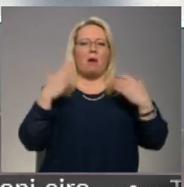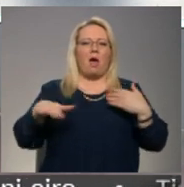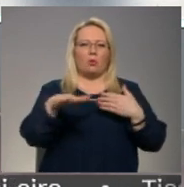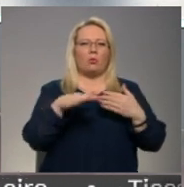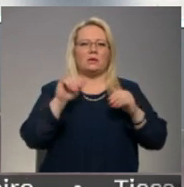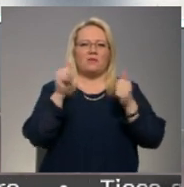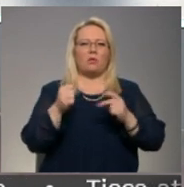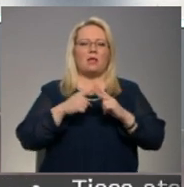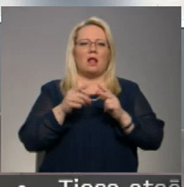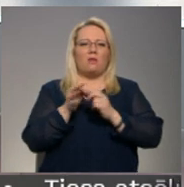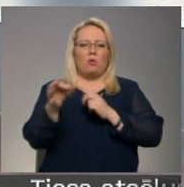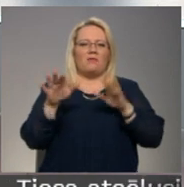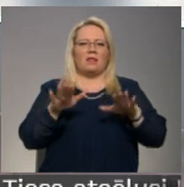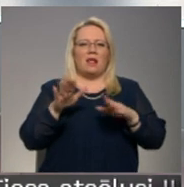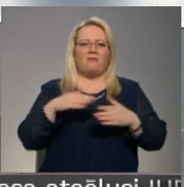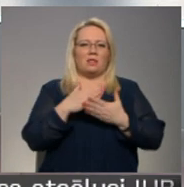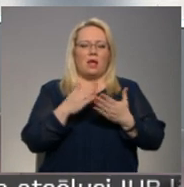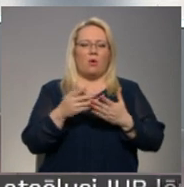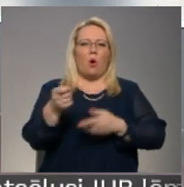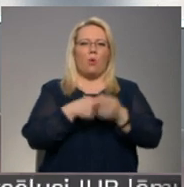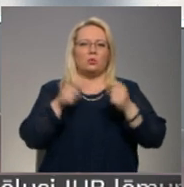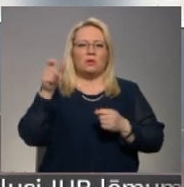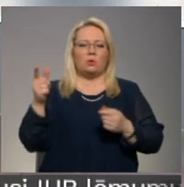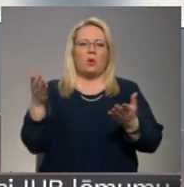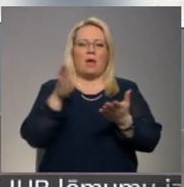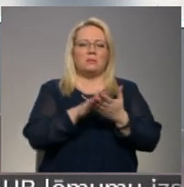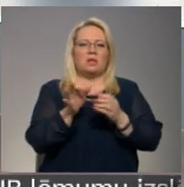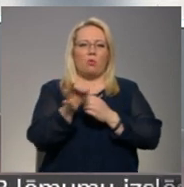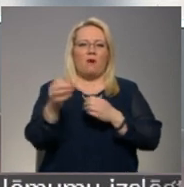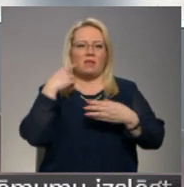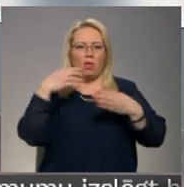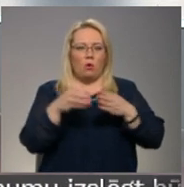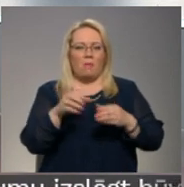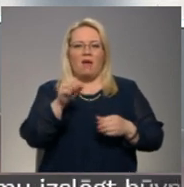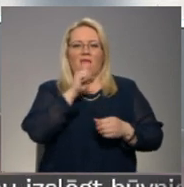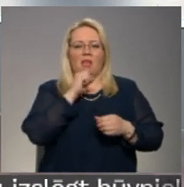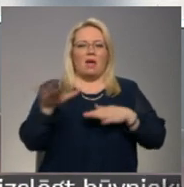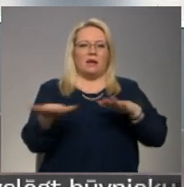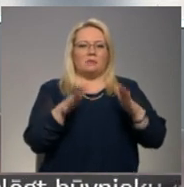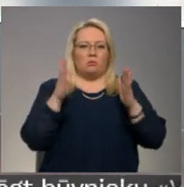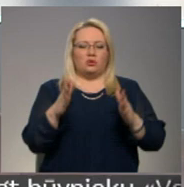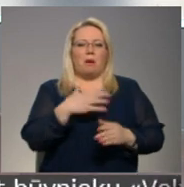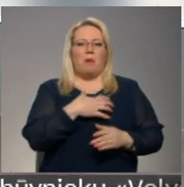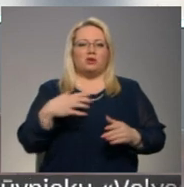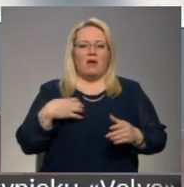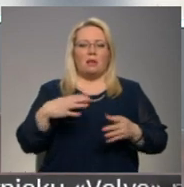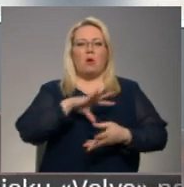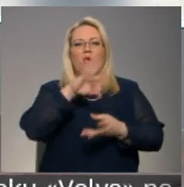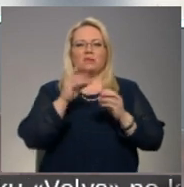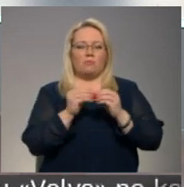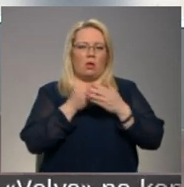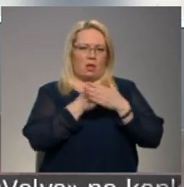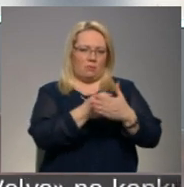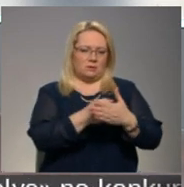dienviddaļā. Ar to uzņēmēji iepazīst nē novada domi, bet tālākais soļi sakošot vien tad, ja pašaldīja visnos konceptāli to atbalstīs